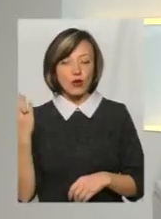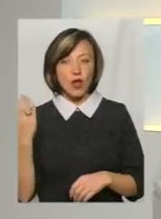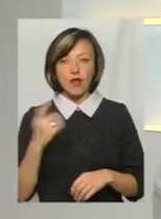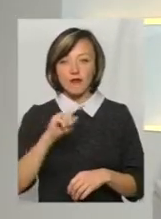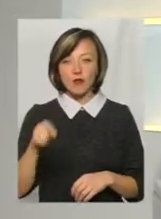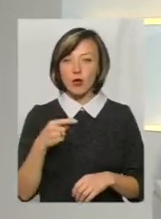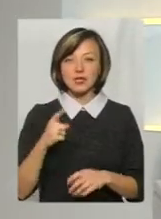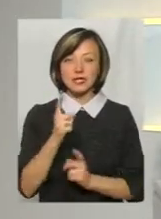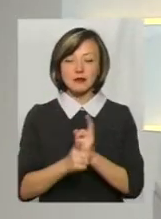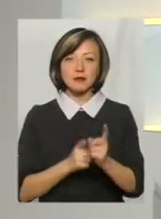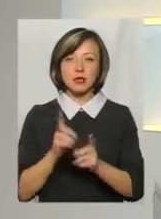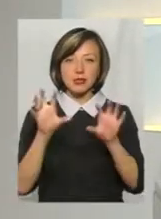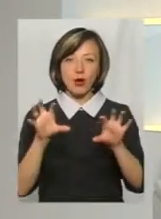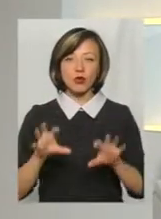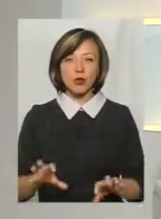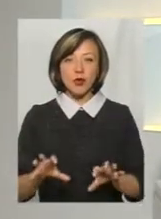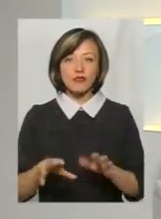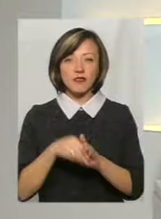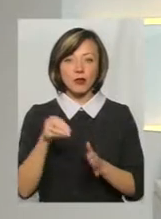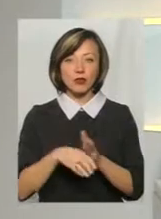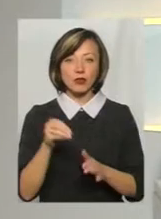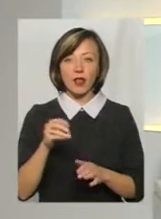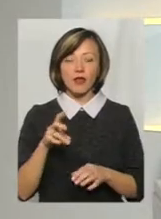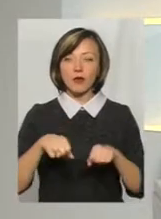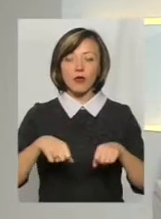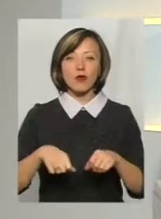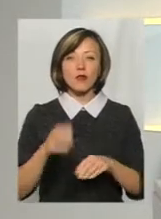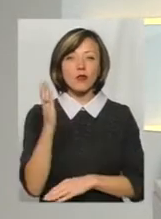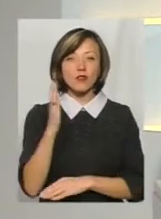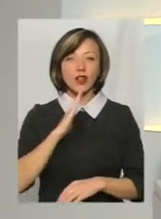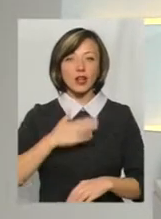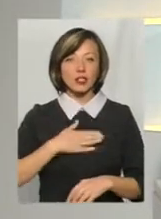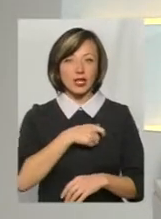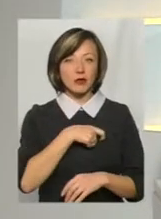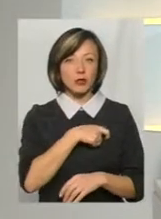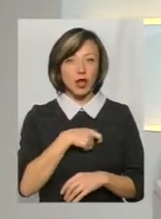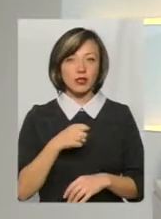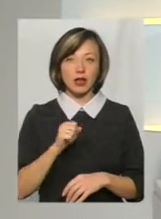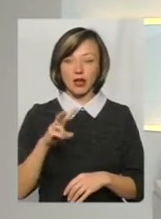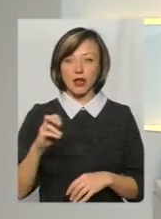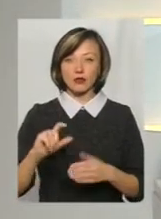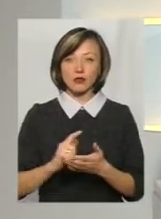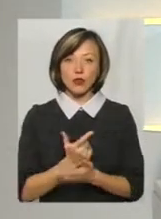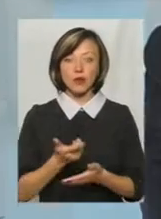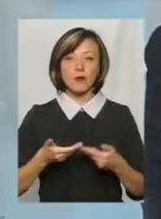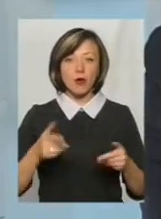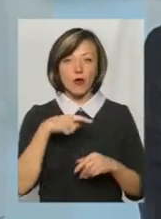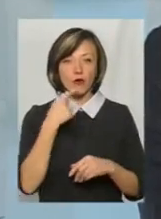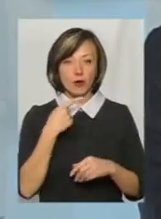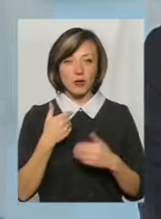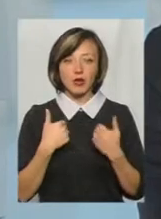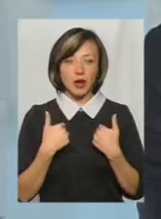законодавства? Не проголосували ці законопроекти, які виносилися? проголосувала не влада, не проголосували наші депутати, ну, ми говоримо, я